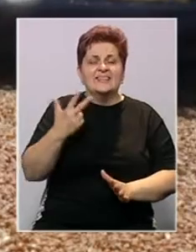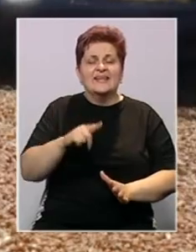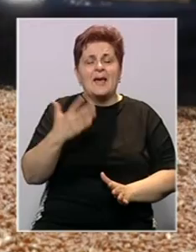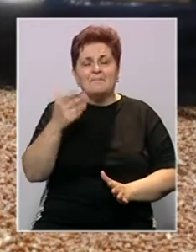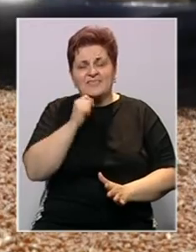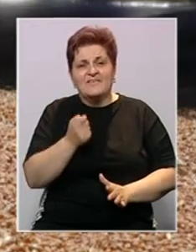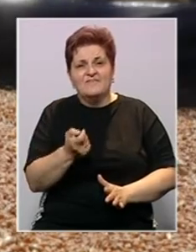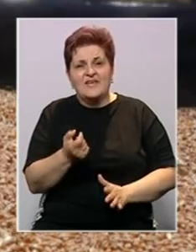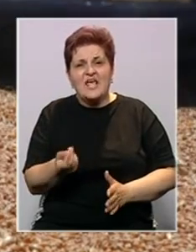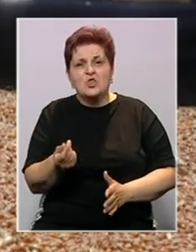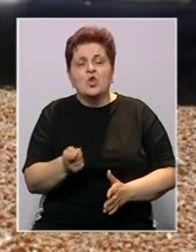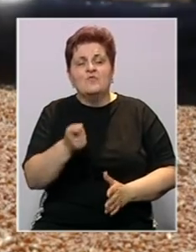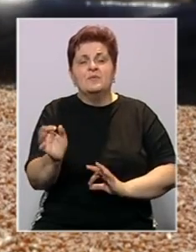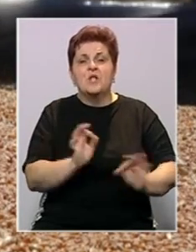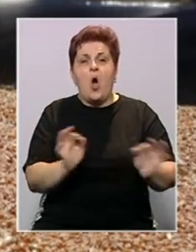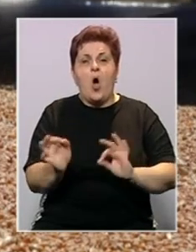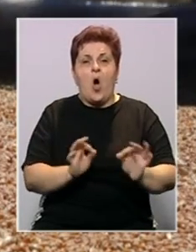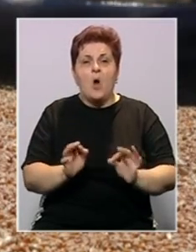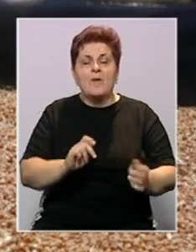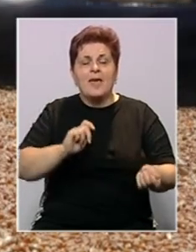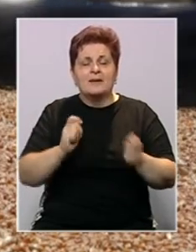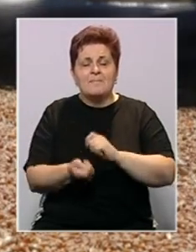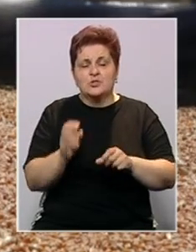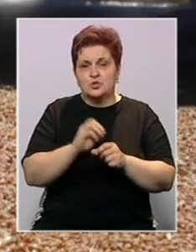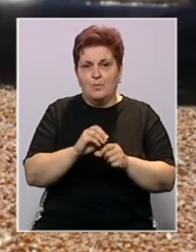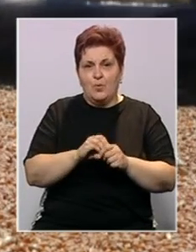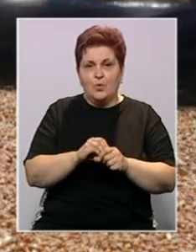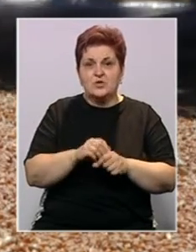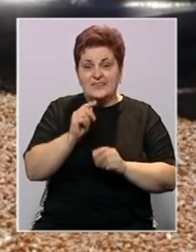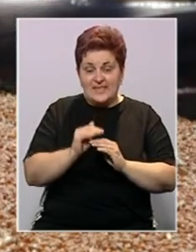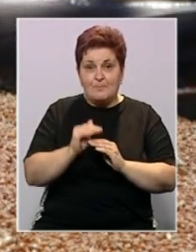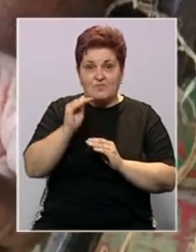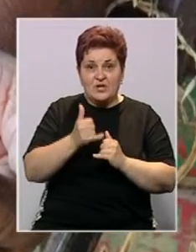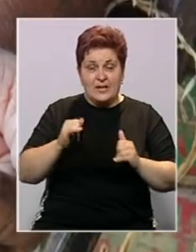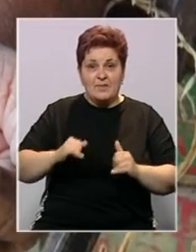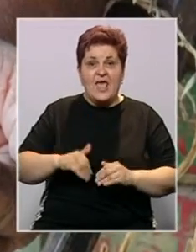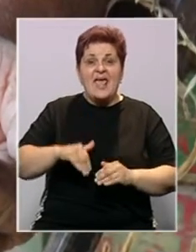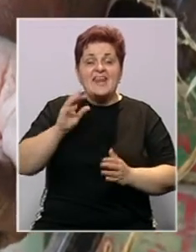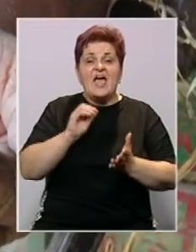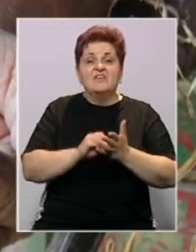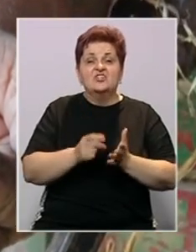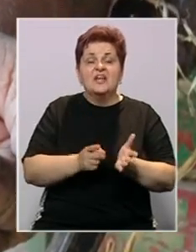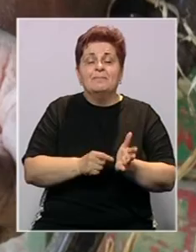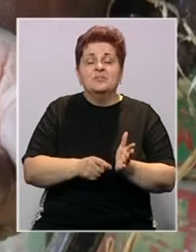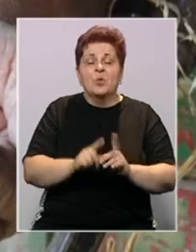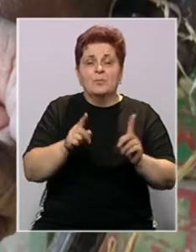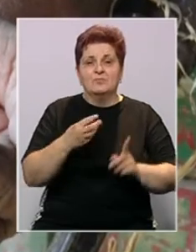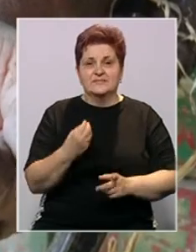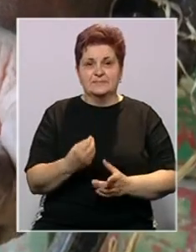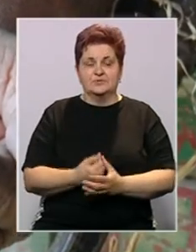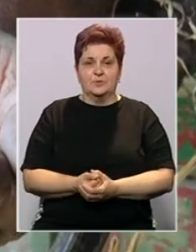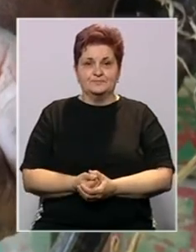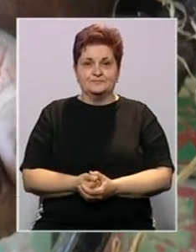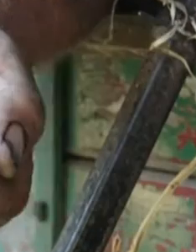5 feninga, a dodatni novac biće obezbijeđene rebalansom budžeta. Tim povećanjem Bijeljina je dobila najveću cijenu pšenice u Republici Srpskoj.